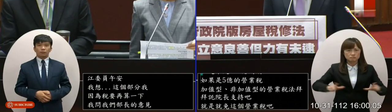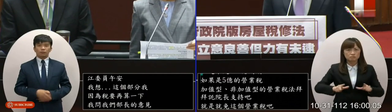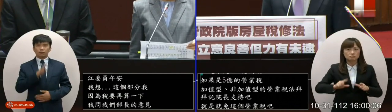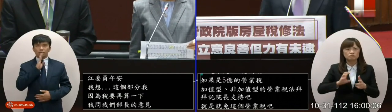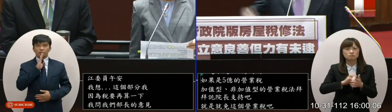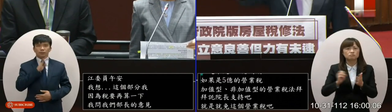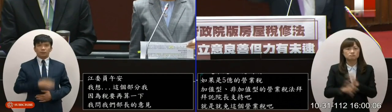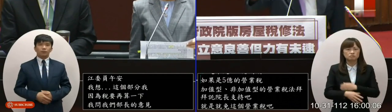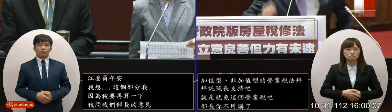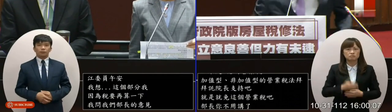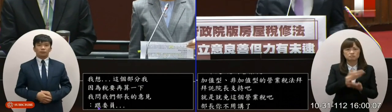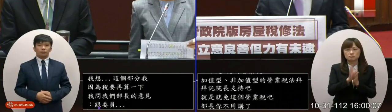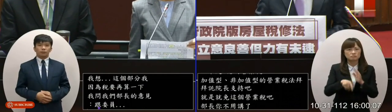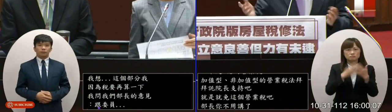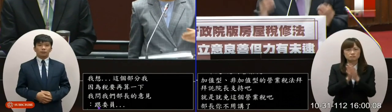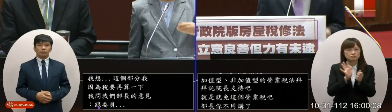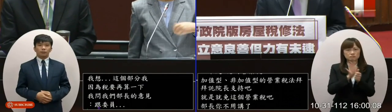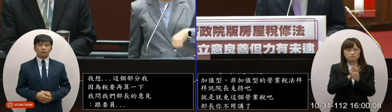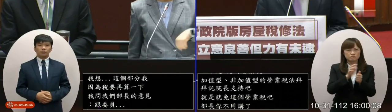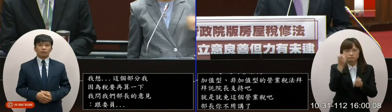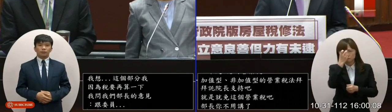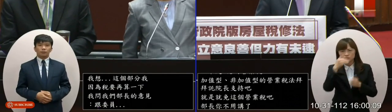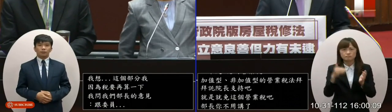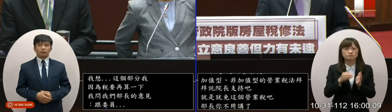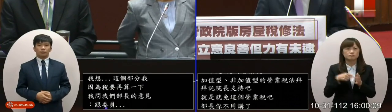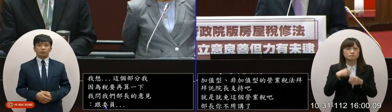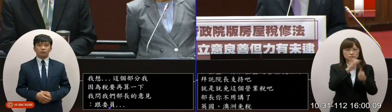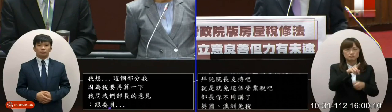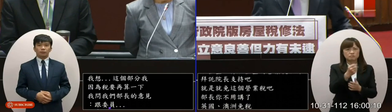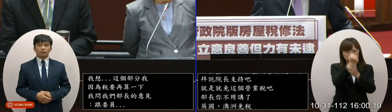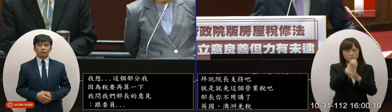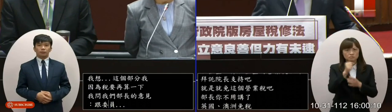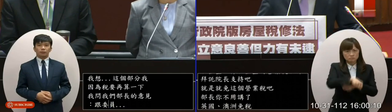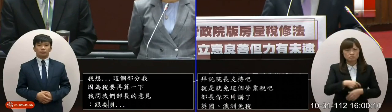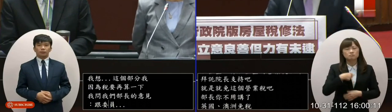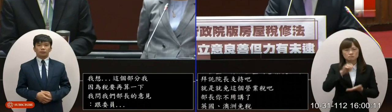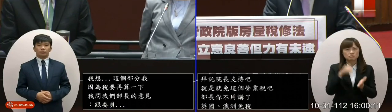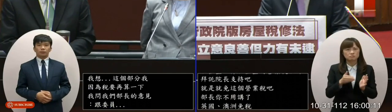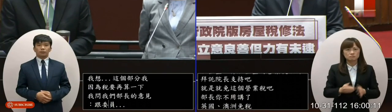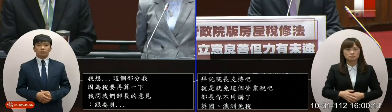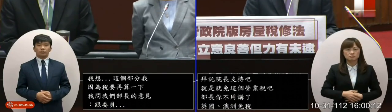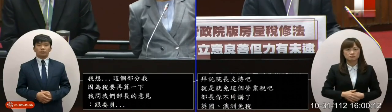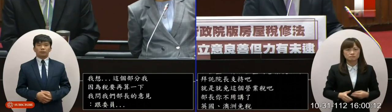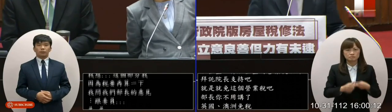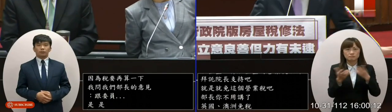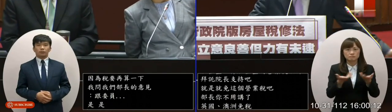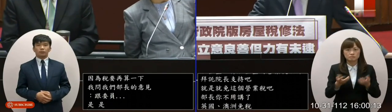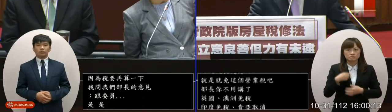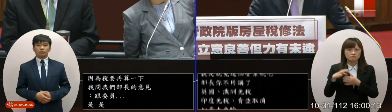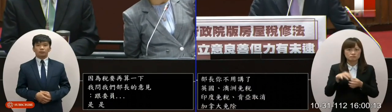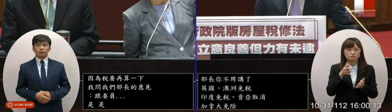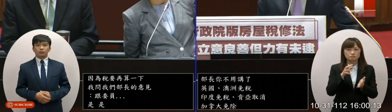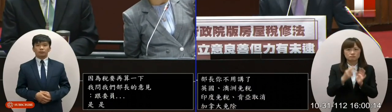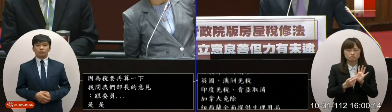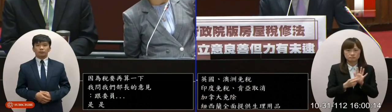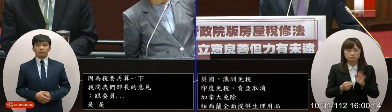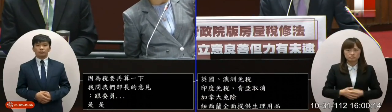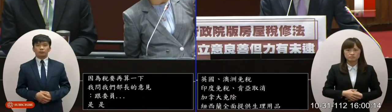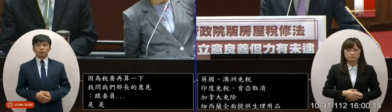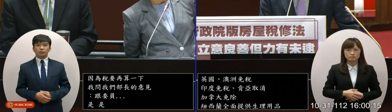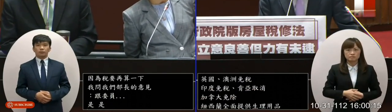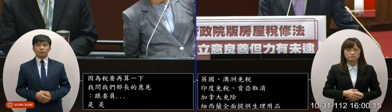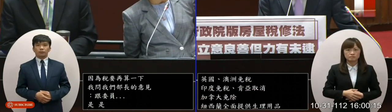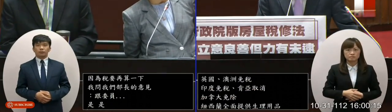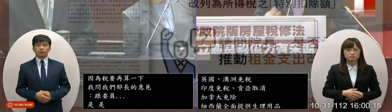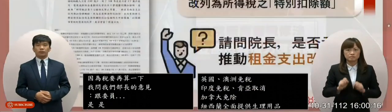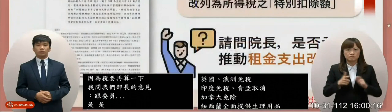生理用品我都跟你對過了我要你們支持以上我就這樣提出好 接下來第二件事情我繼續講現在要來講